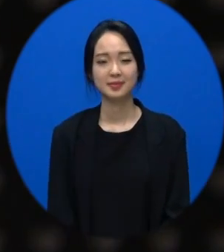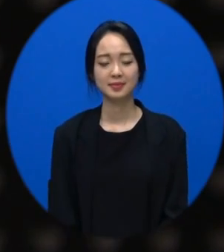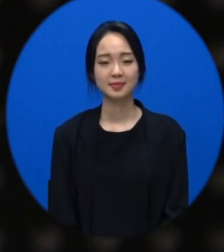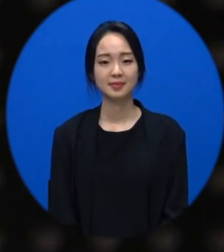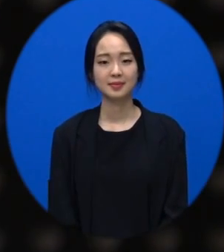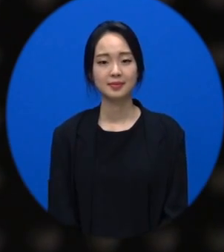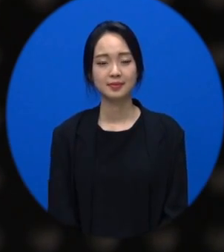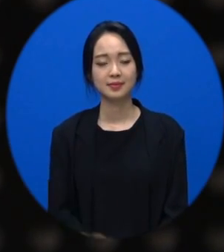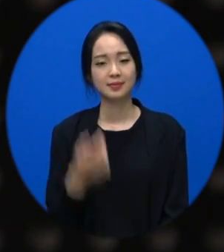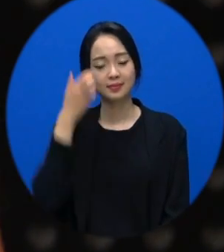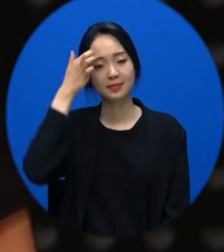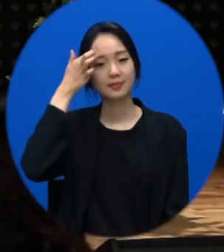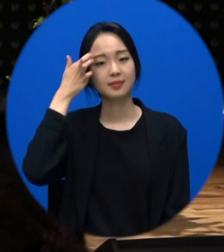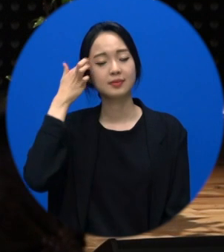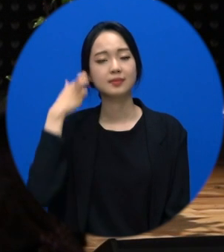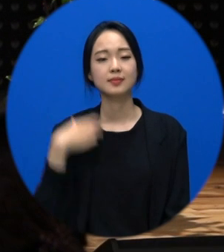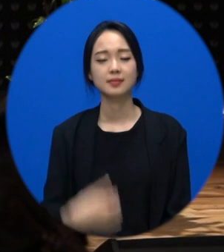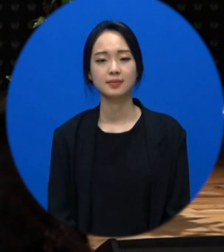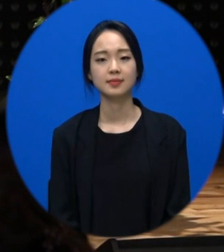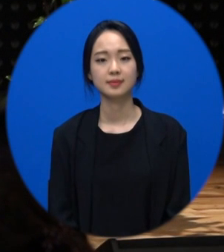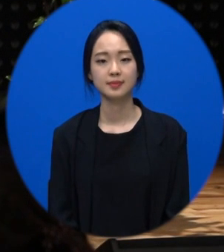자. 배경을 빼셨네요.